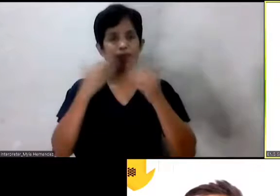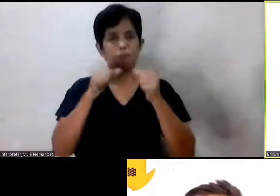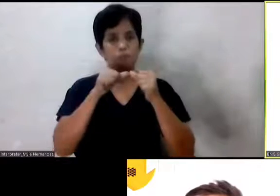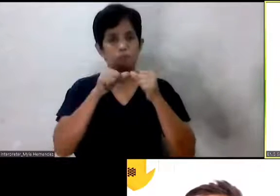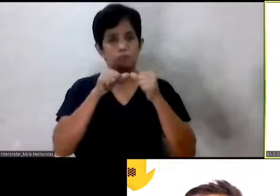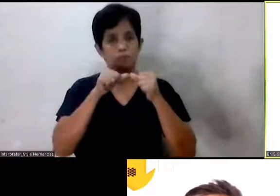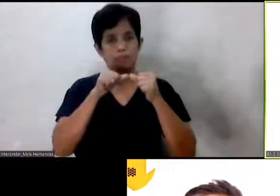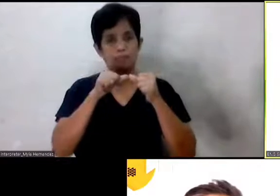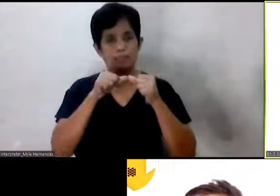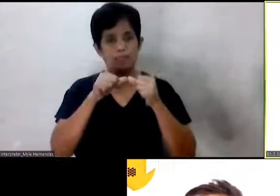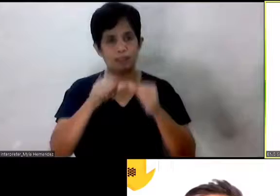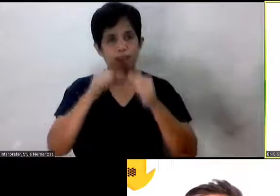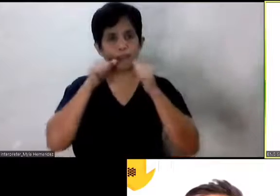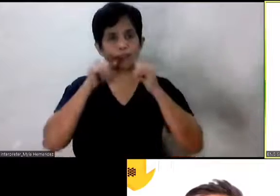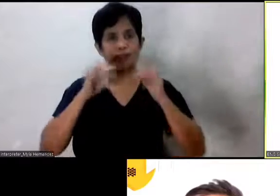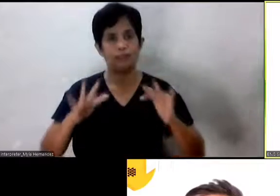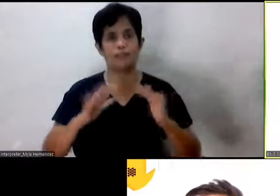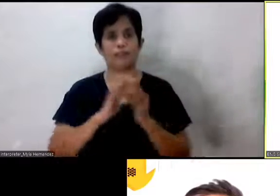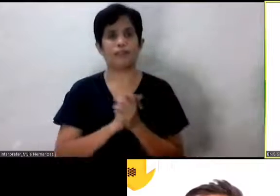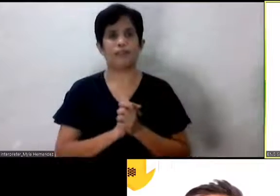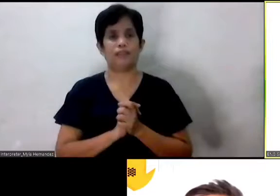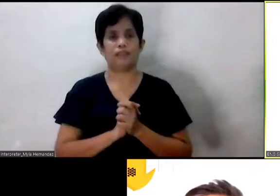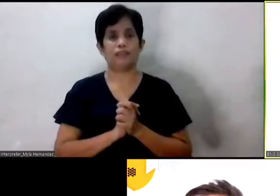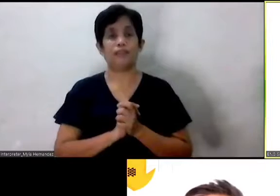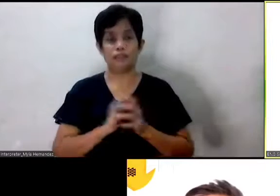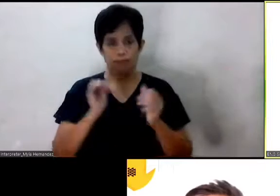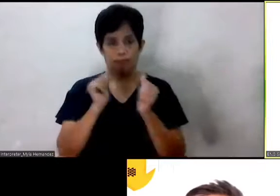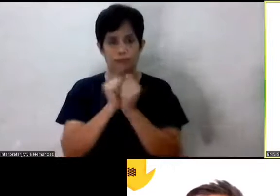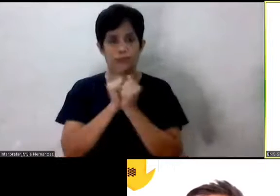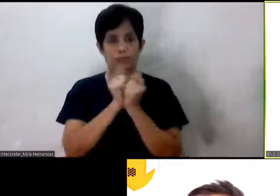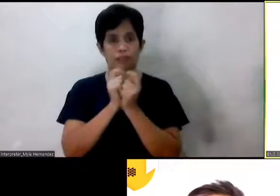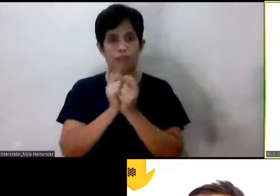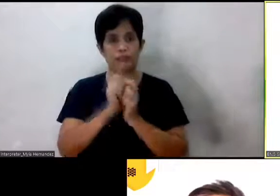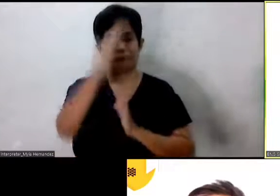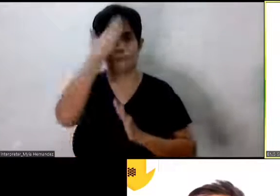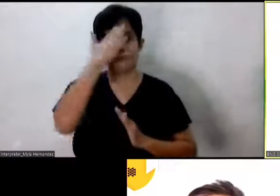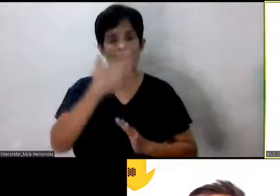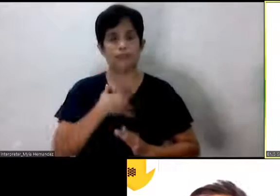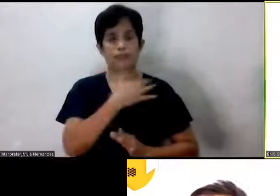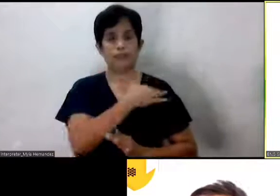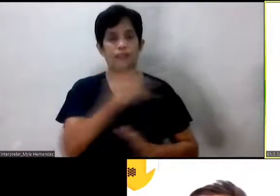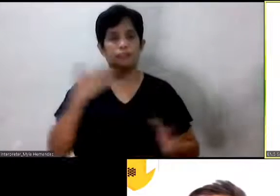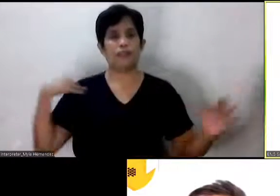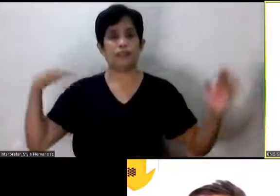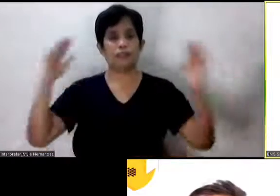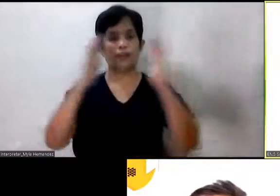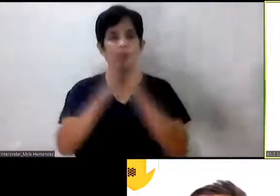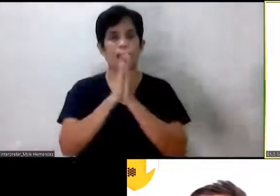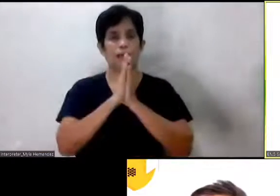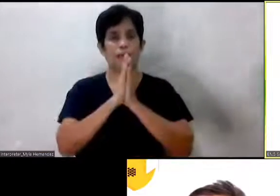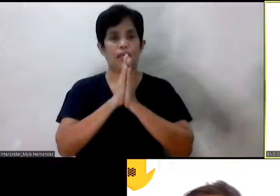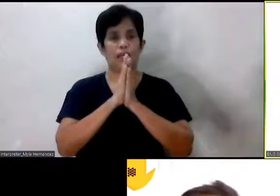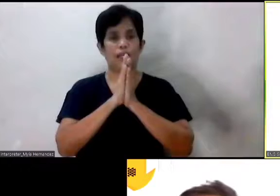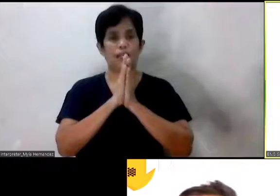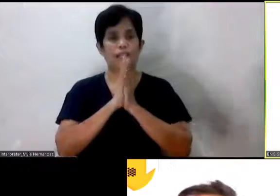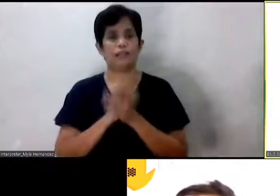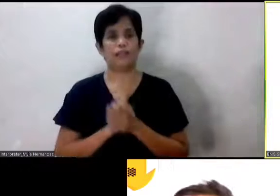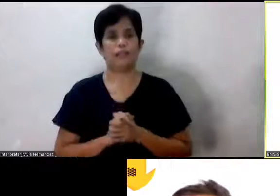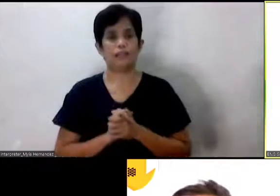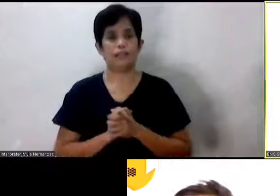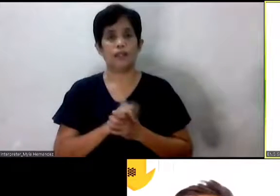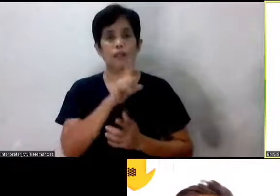pagpapala at patuloy na biyaya. Samahan nyo po kami sa halang ng Ama at ng Anak at ng Spiritus Santo. Amen.